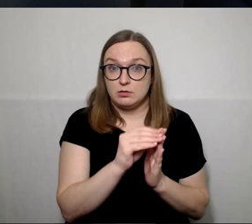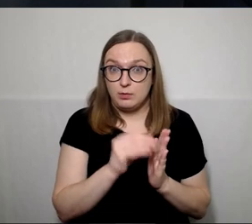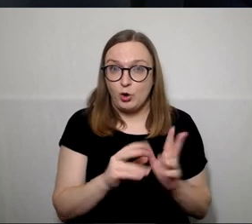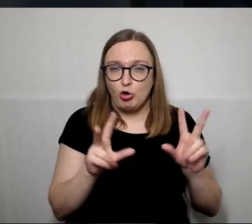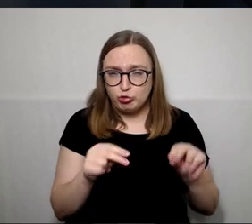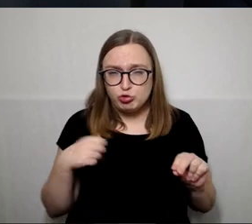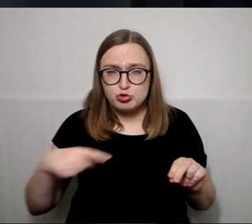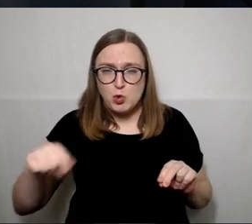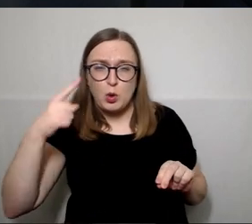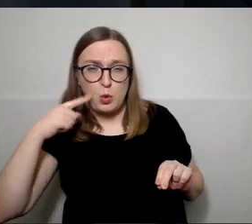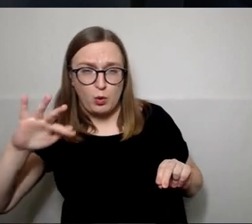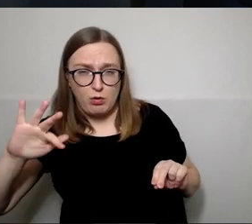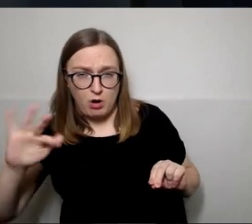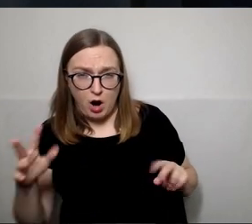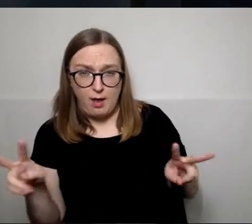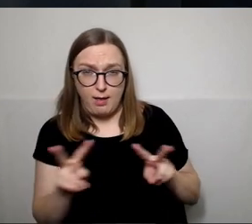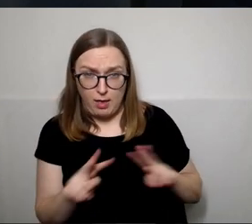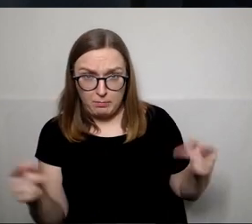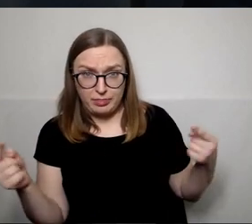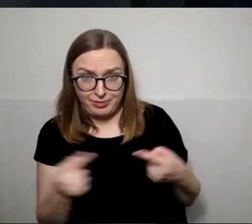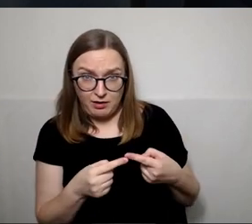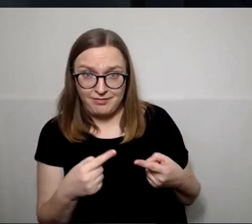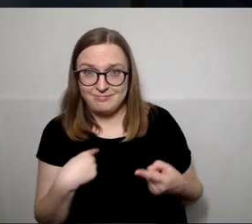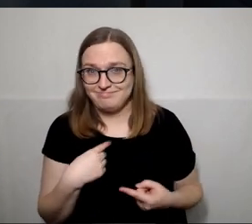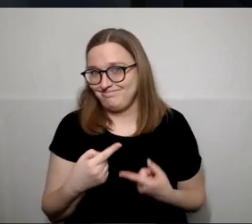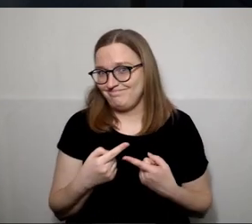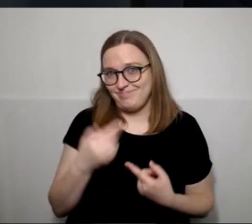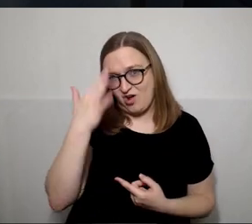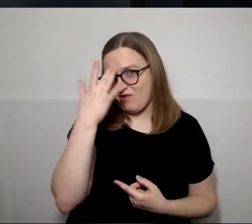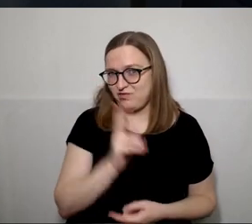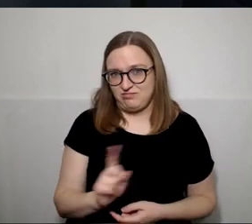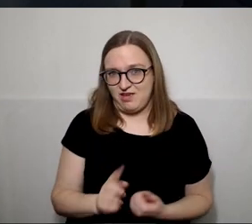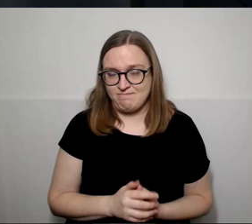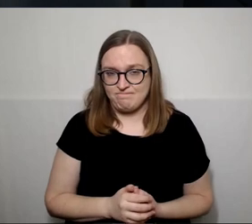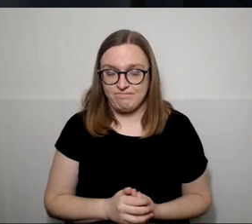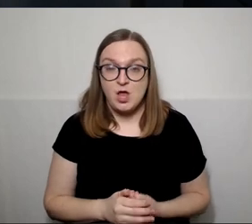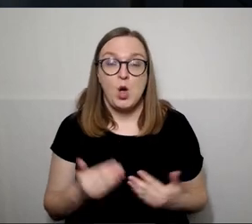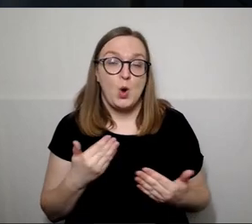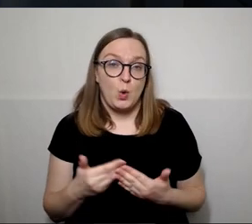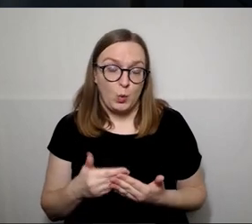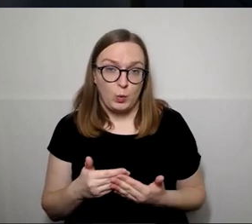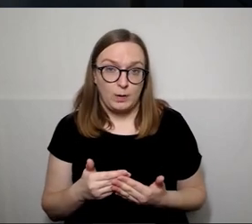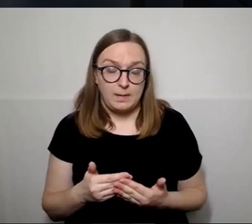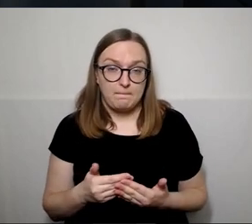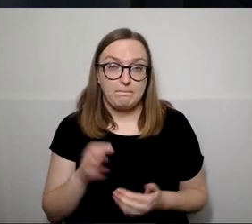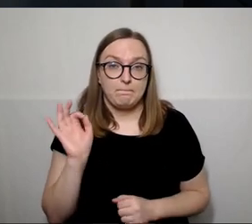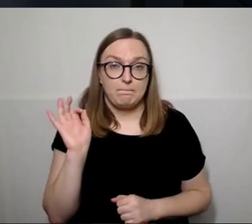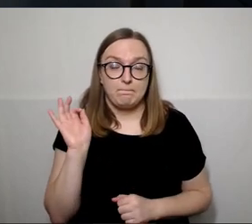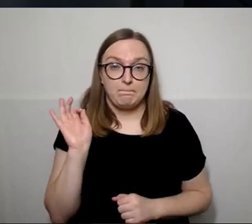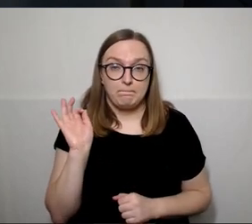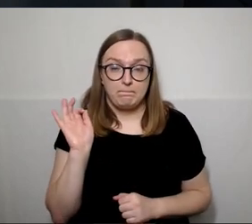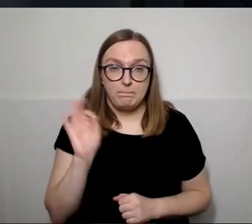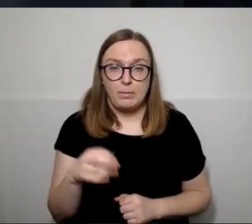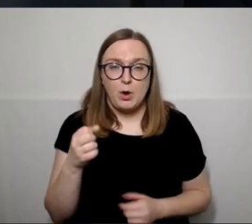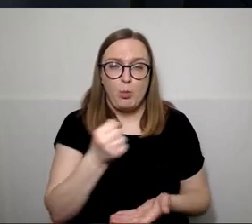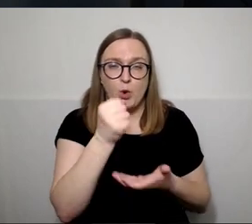gyventojų norius, tai aš to nepasakyčiau. Kadangi mes einam daugiausiai, biudžetas sudarome